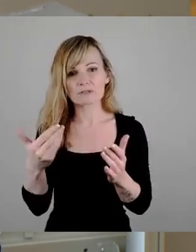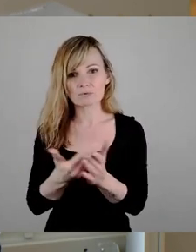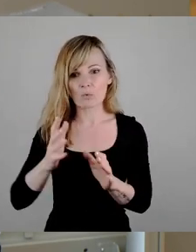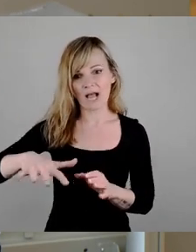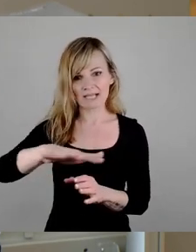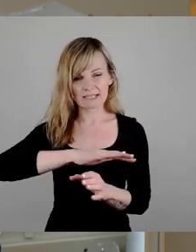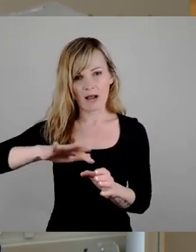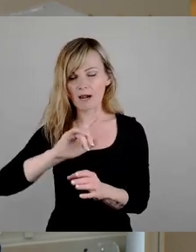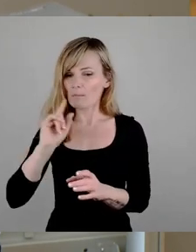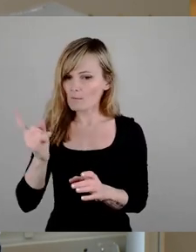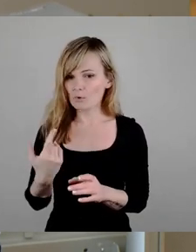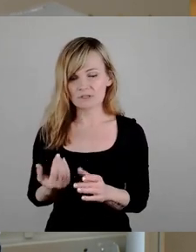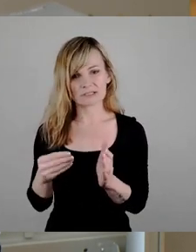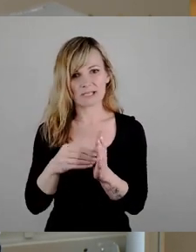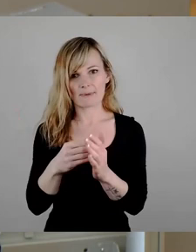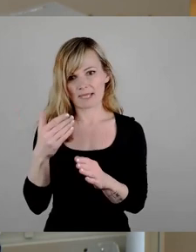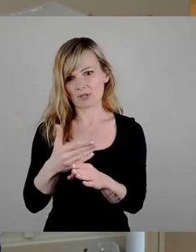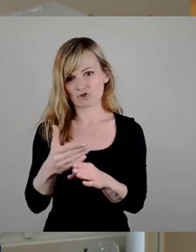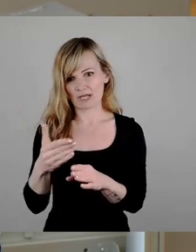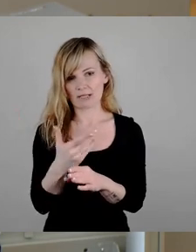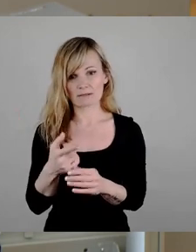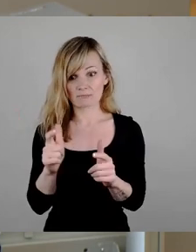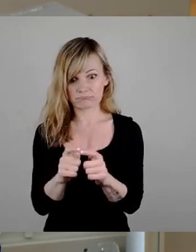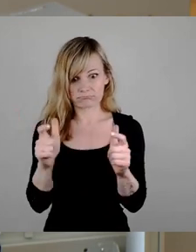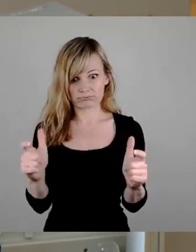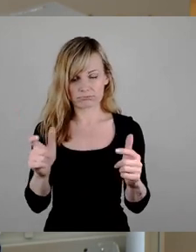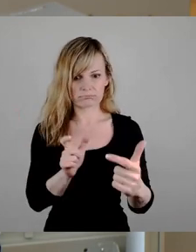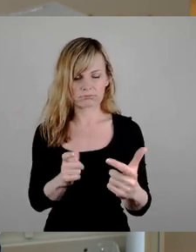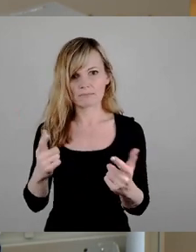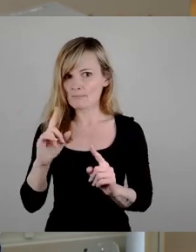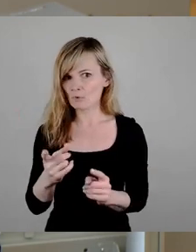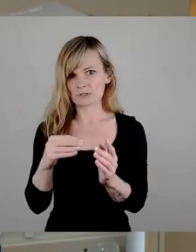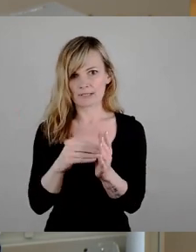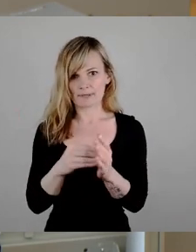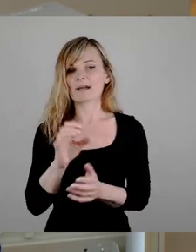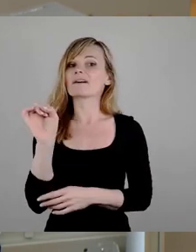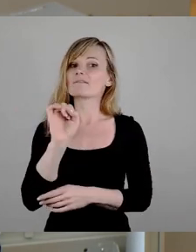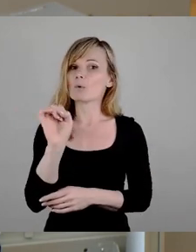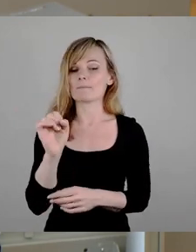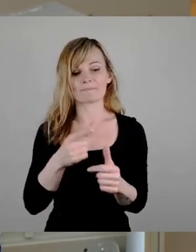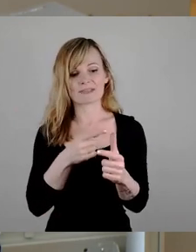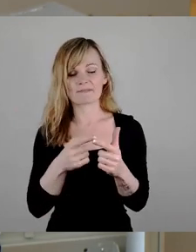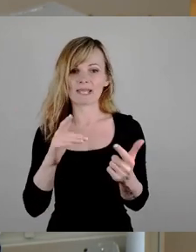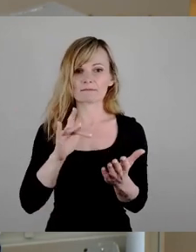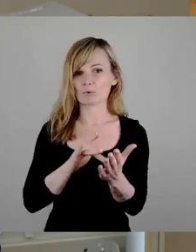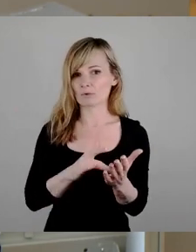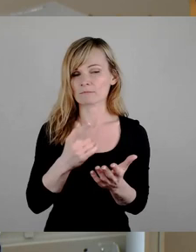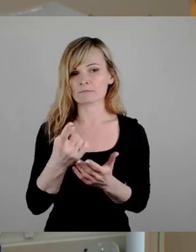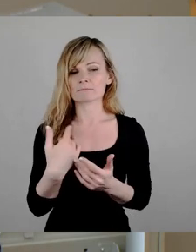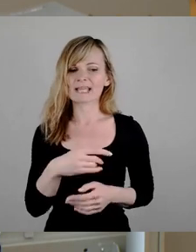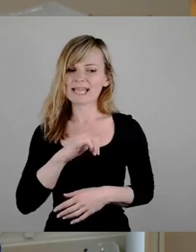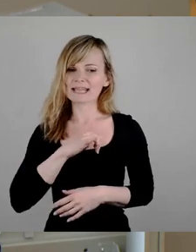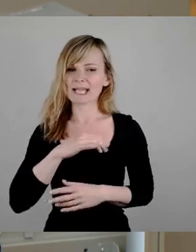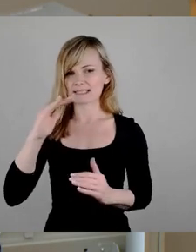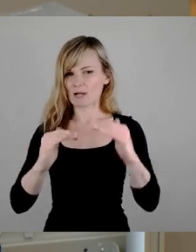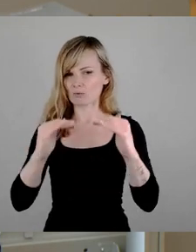Und das zwar eben aus ganz unterschiedlichen Gründen. Zum einen, um einen Interessenausgleich auch hinzubekommen. Wir haben das jetzt schon gemerkt, auch